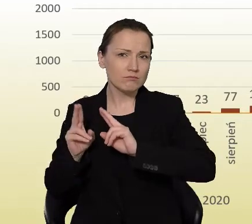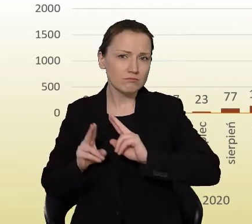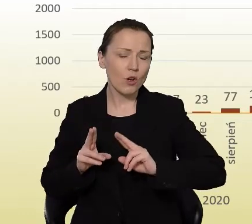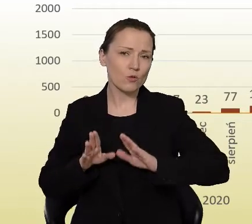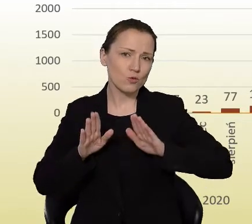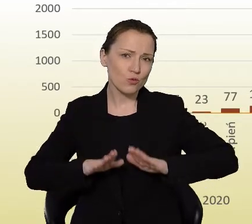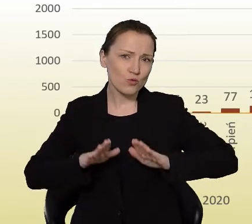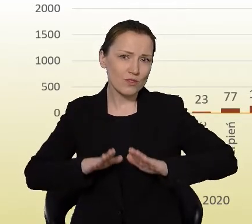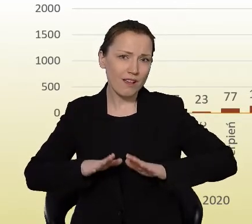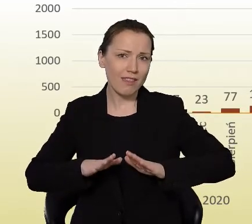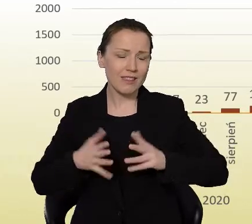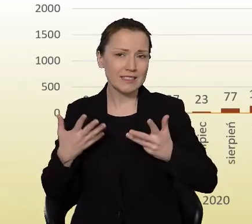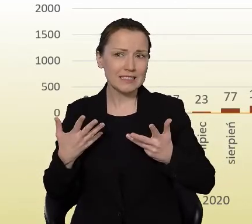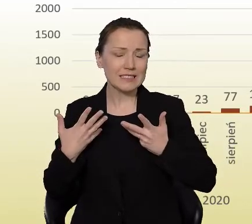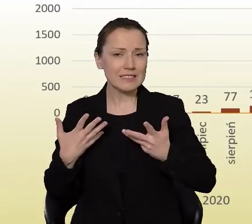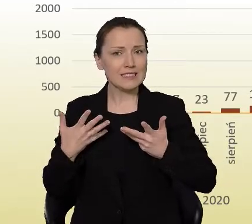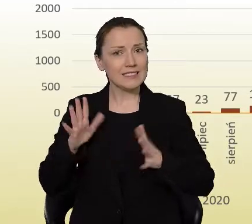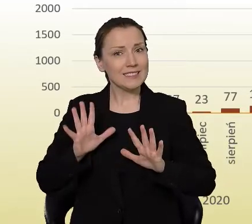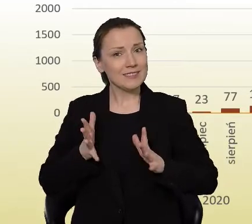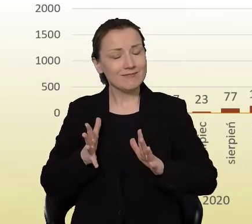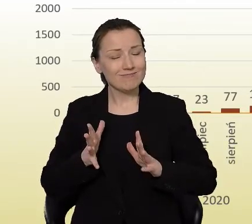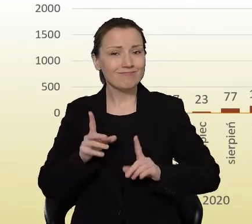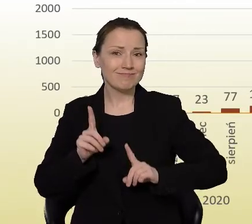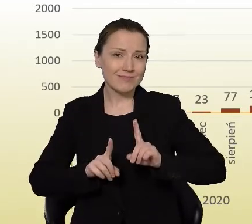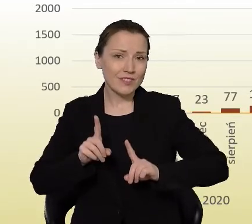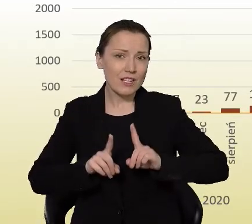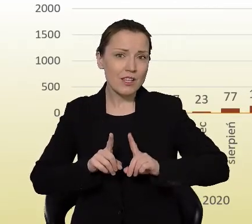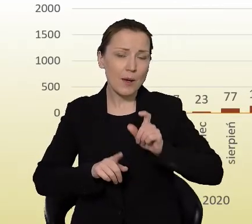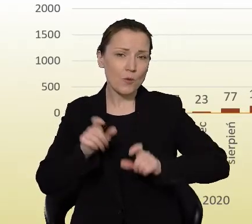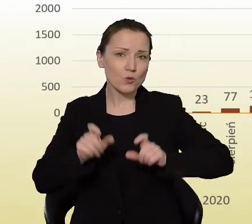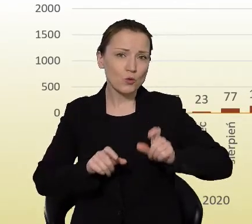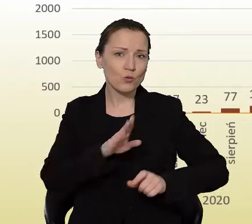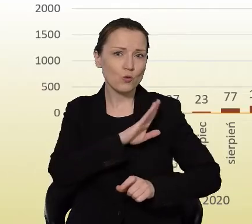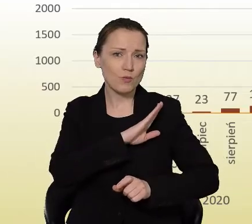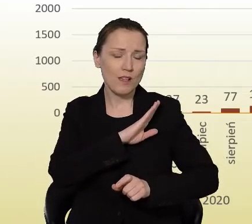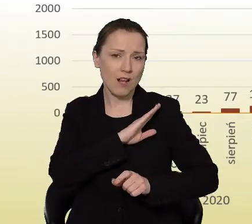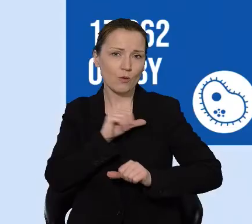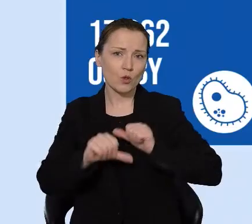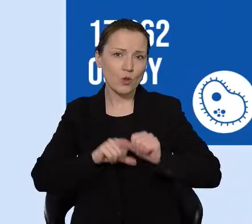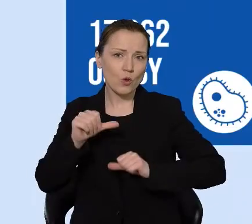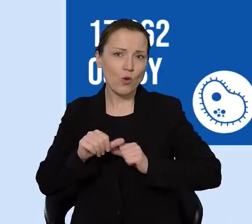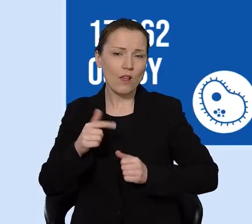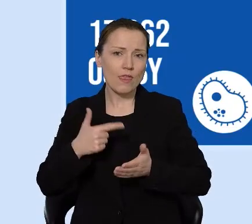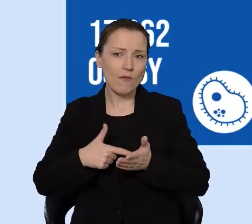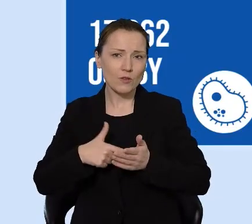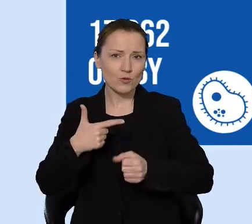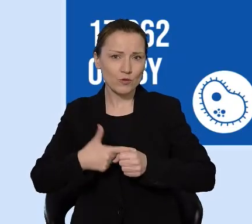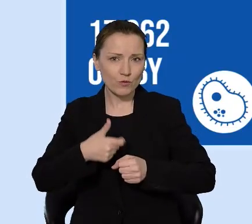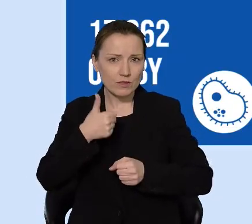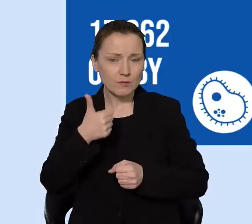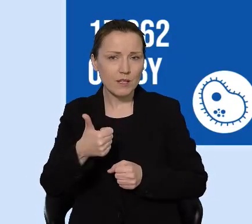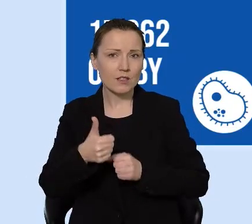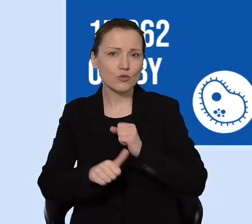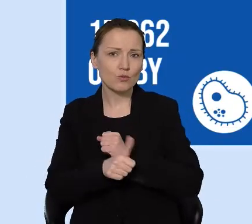pozostanie wśród osób żywych. I w tym czasie, a więc w roku 2021 z